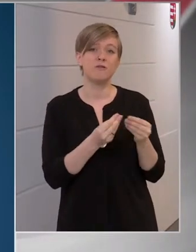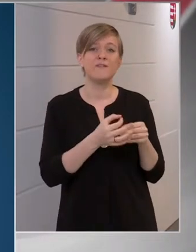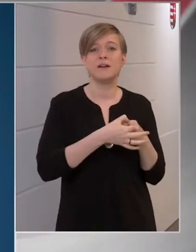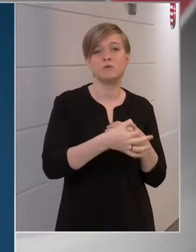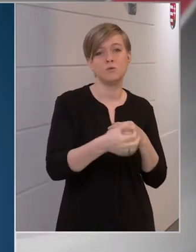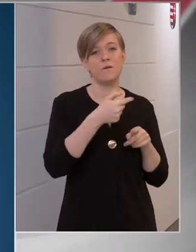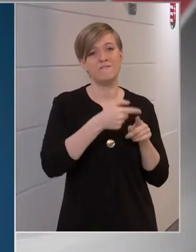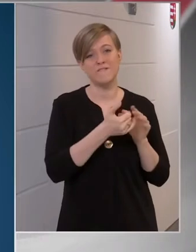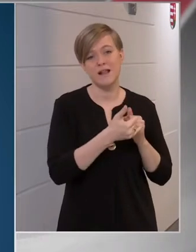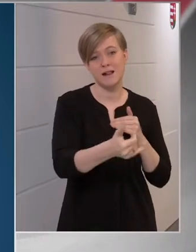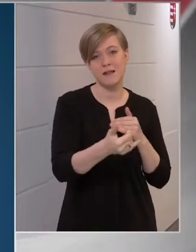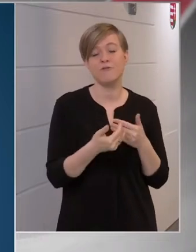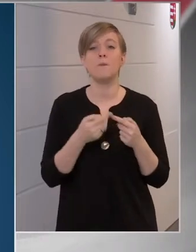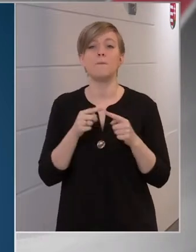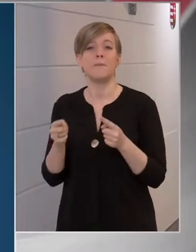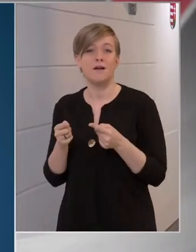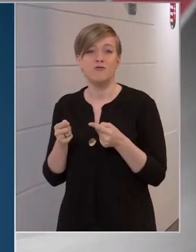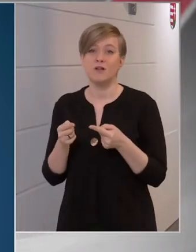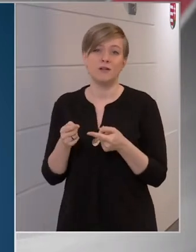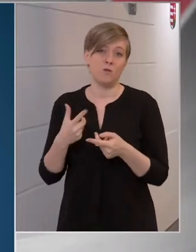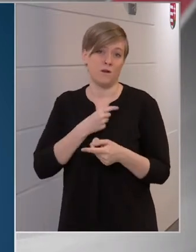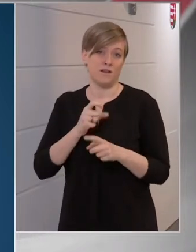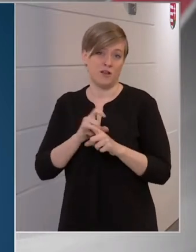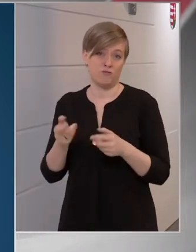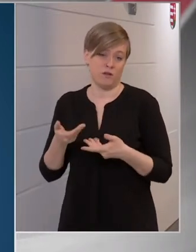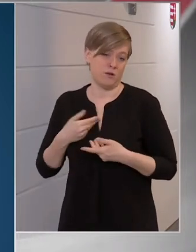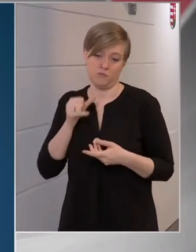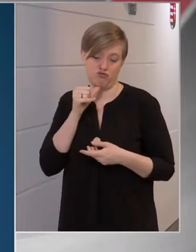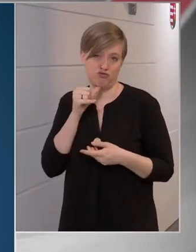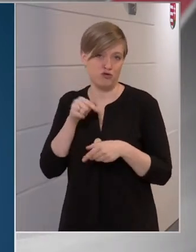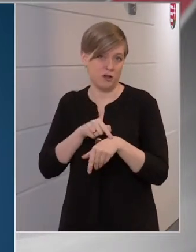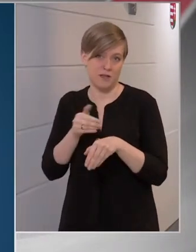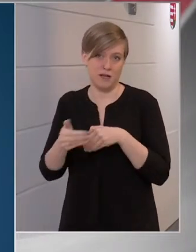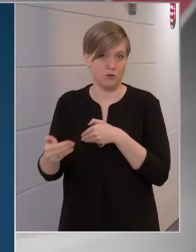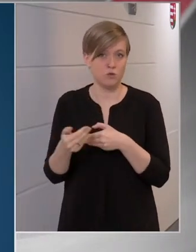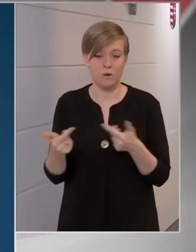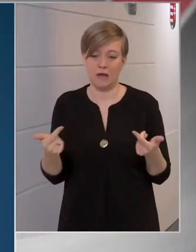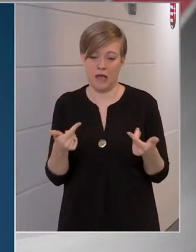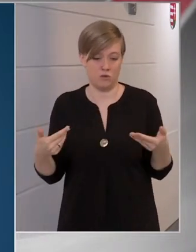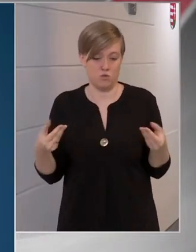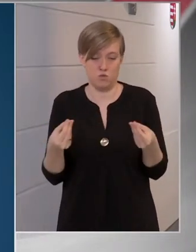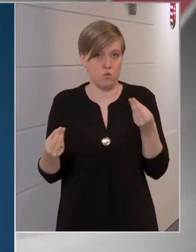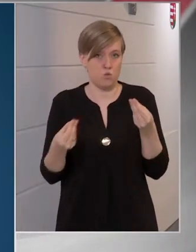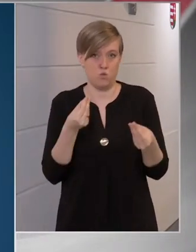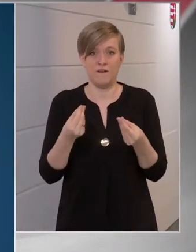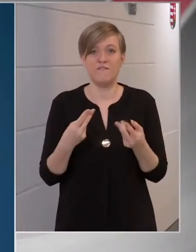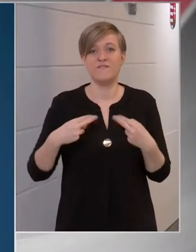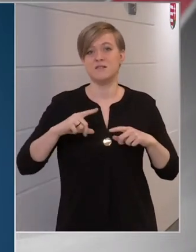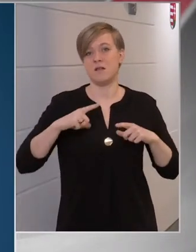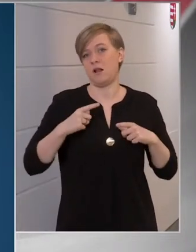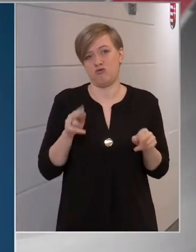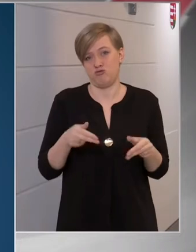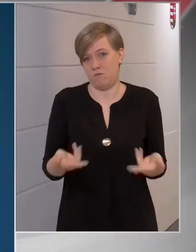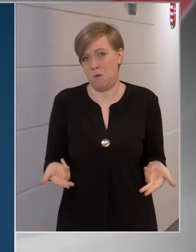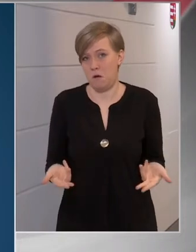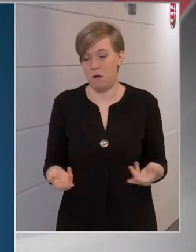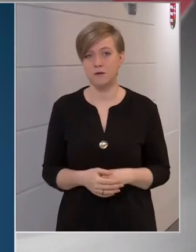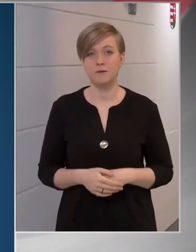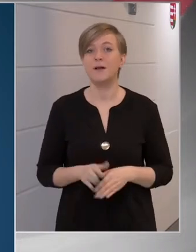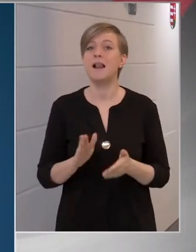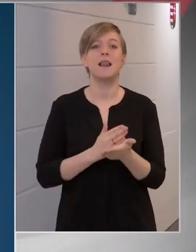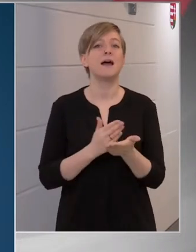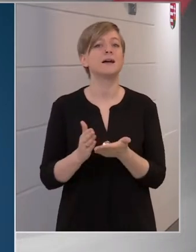számított hat hónap, a másiknek, ami az oltás miatt kapott, pedig nem. Tehát a kettővel nem tud semmilyen formában visszajelni, de a